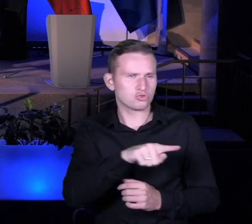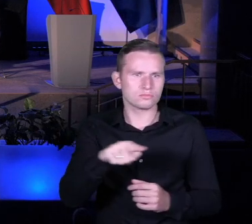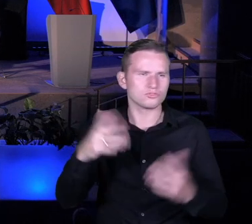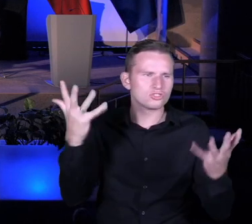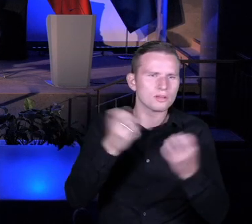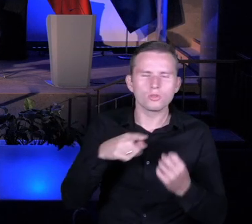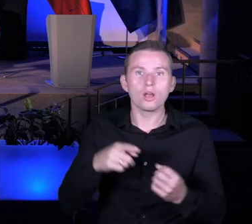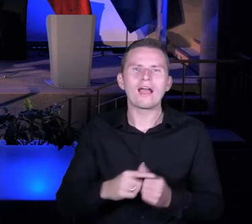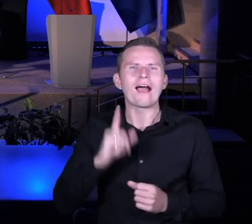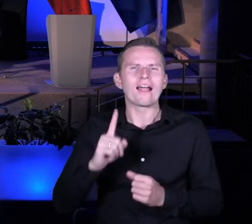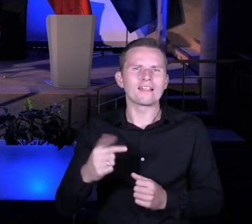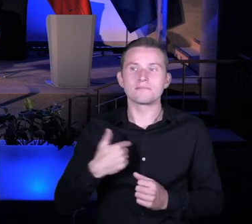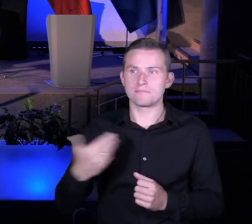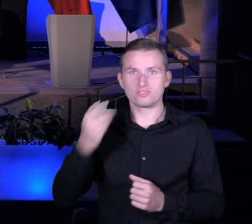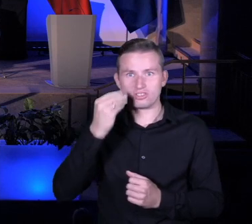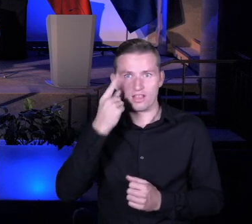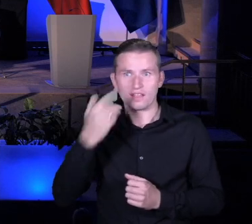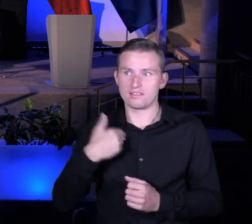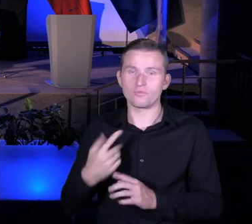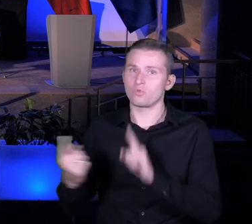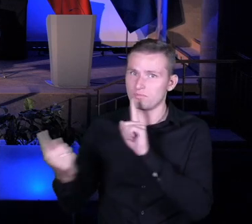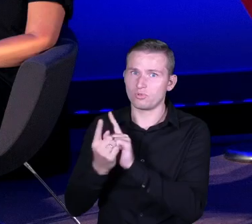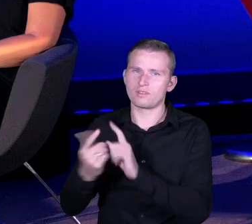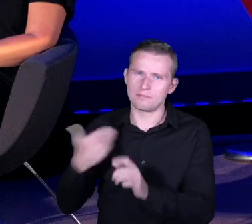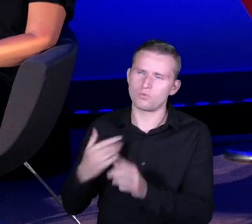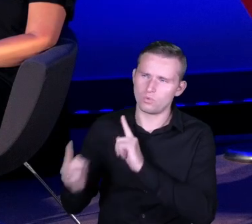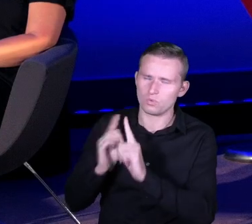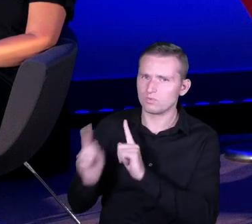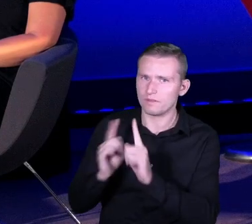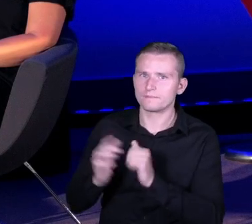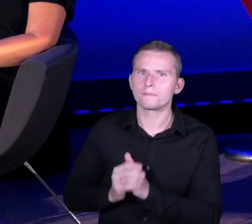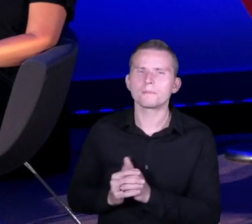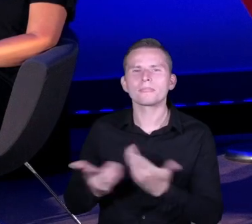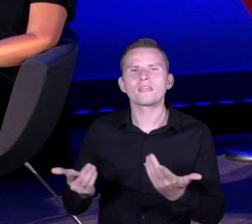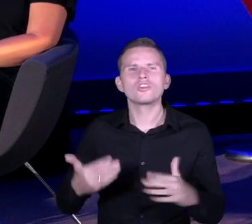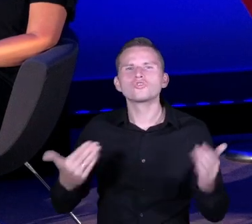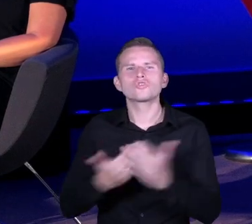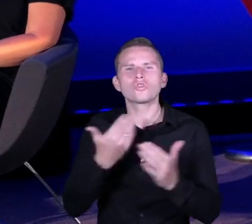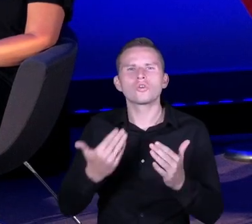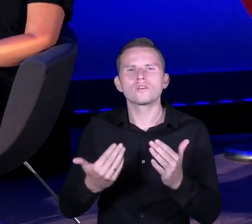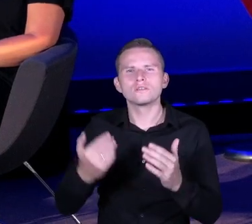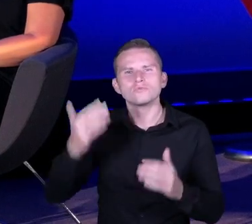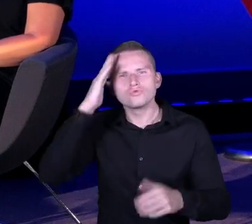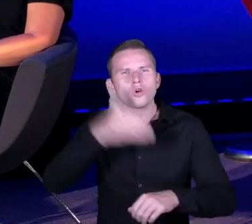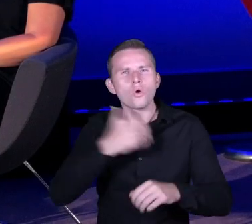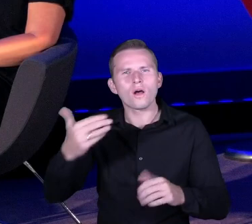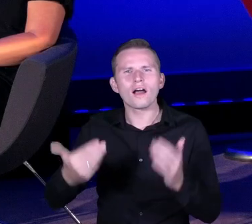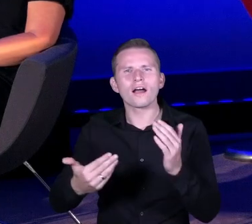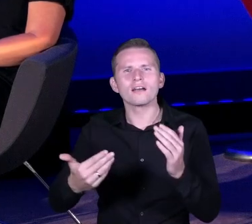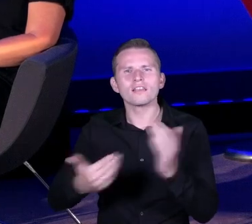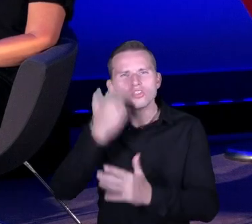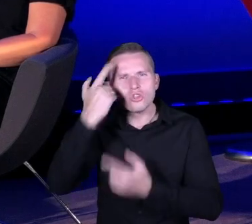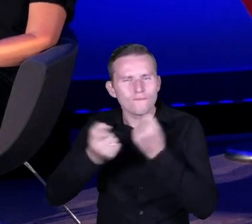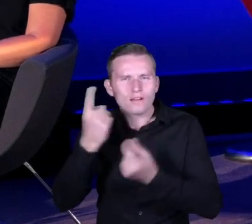z Laurą i rozmawiałyśmy właśnie o tym. To też trochę o efektach Szkoły dla Innowatora i właściwie się pojawi znowu wątek współpracy, że